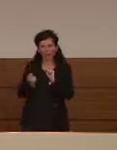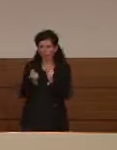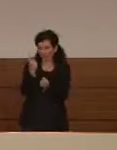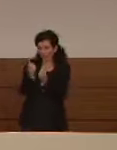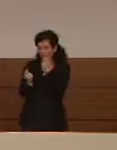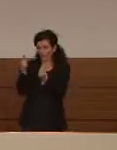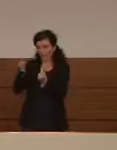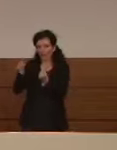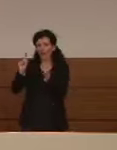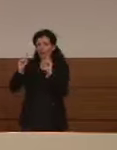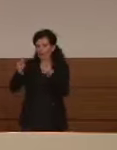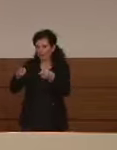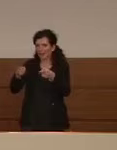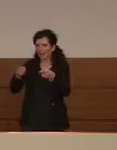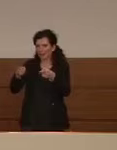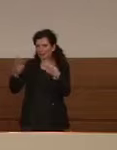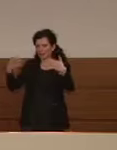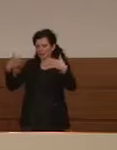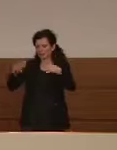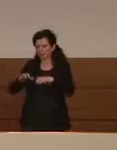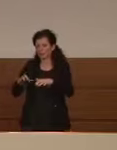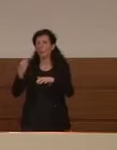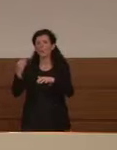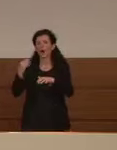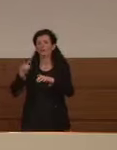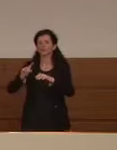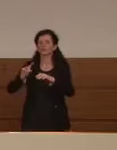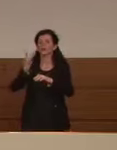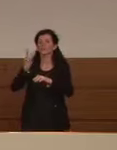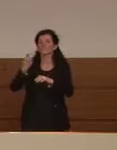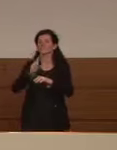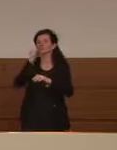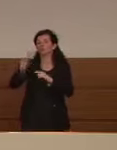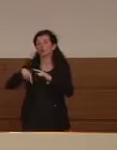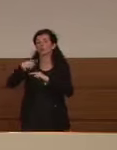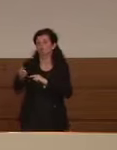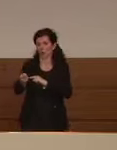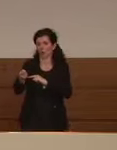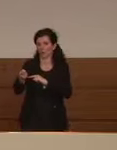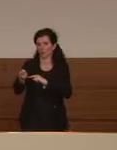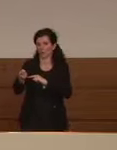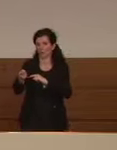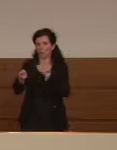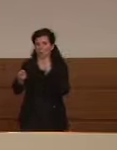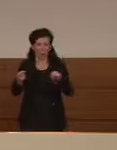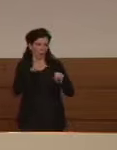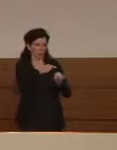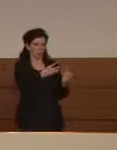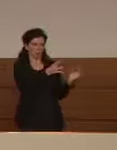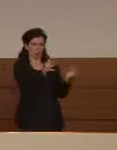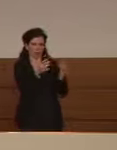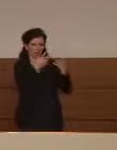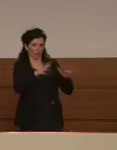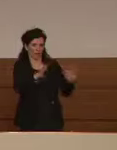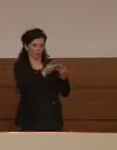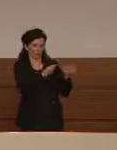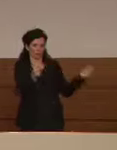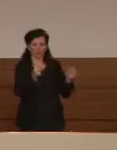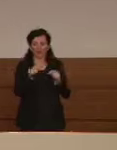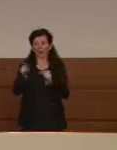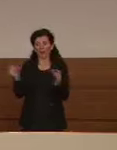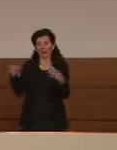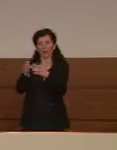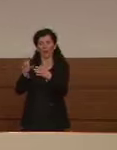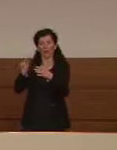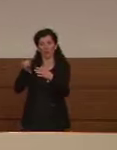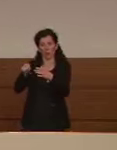tendere a scendere quindi dopo un periodo di almeno 20 giorni rispetto agli ultimi contagi gli ultimi contagi non arriveremo a contagi zero ve